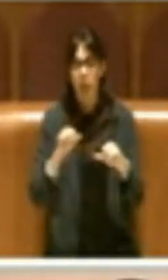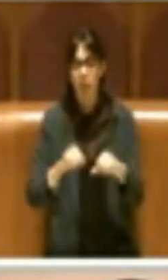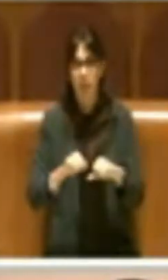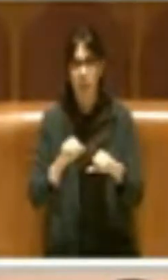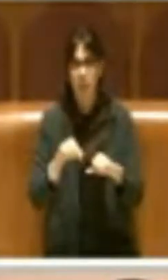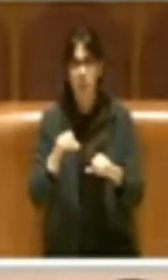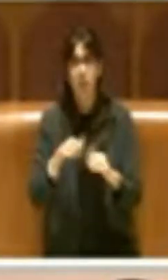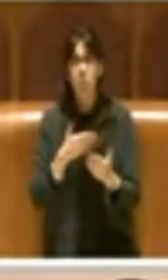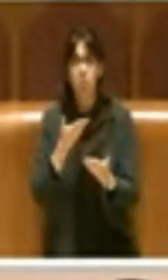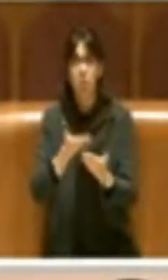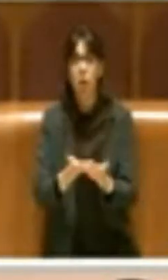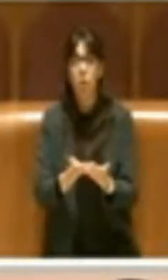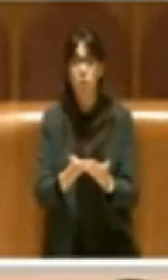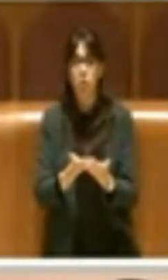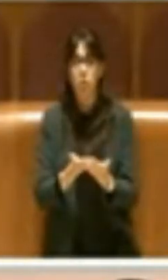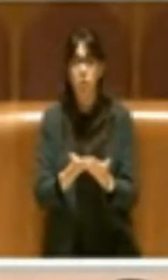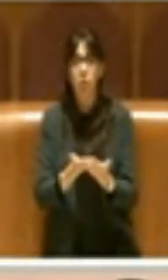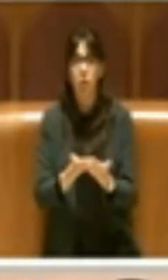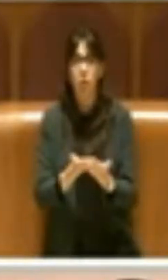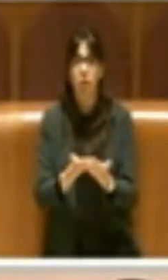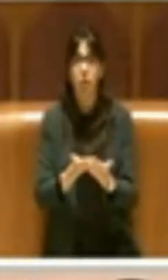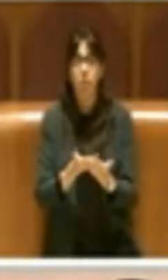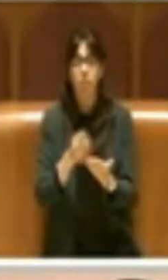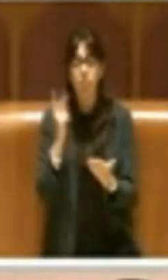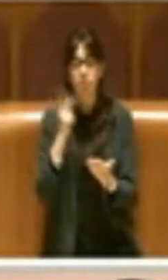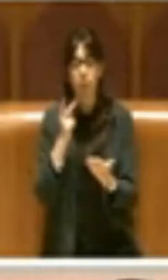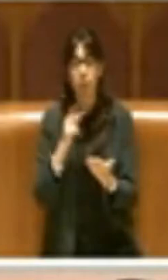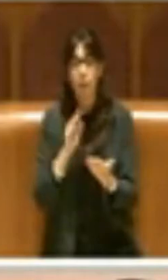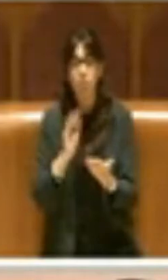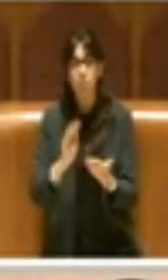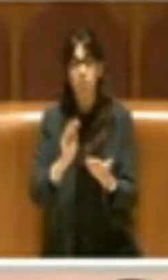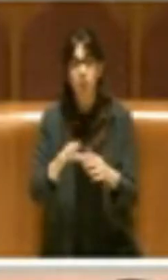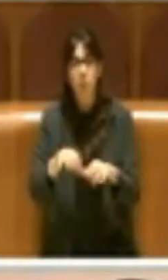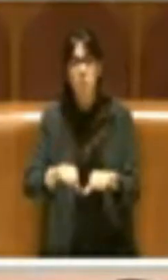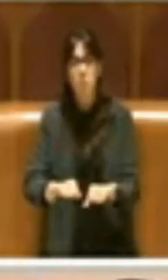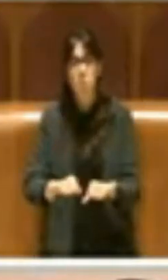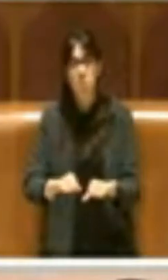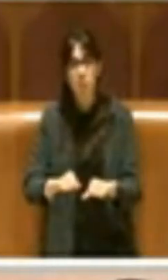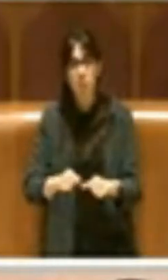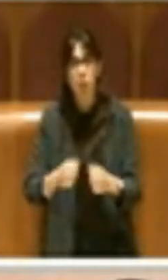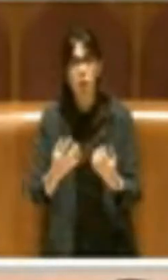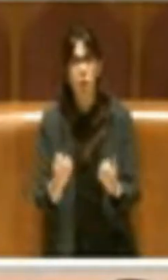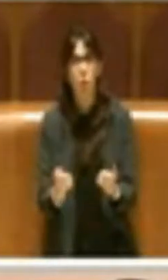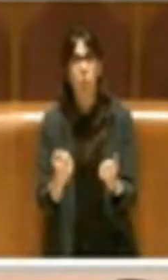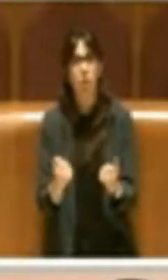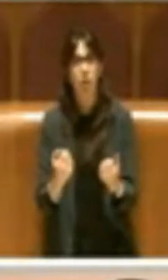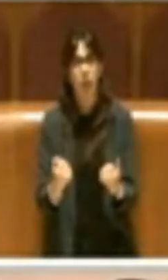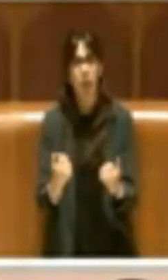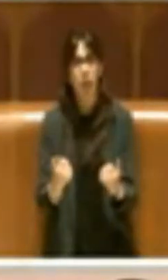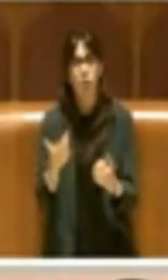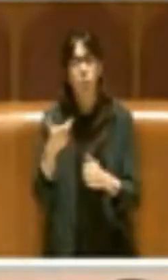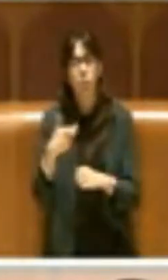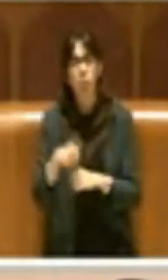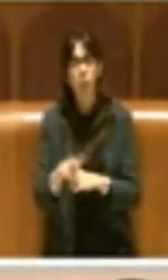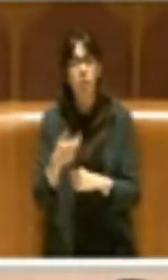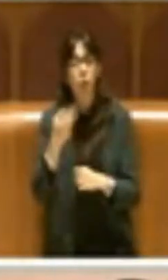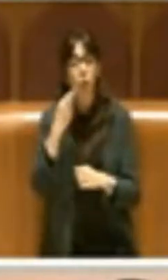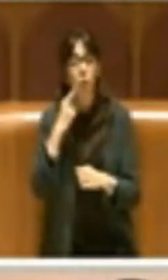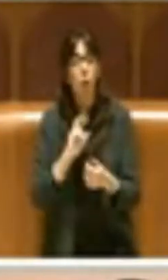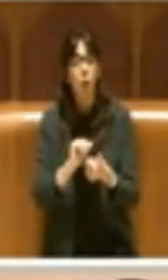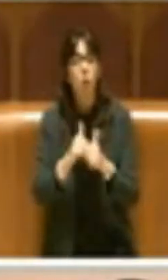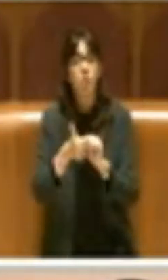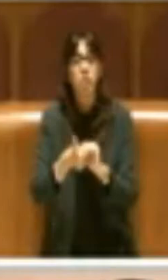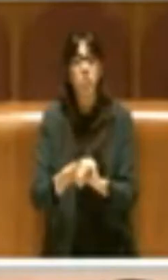mozione richiede un impegno molto concreto in quanto il ruolo dello sport